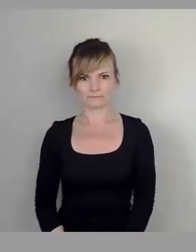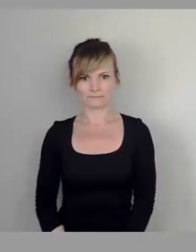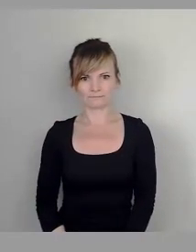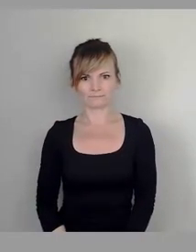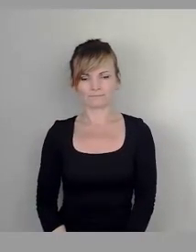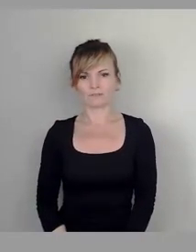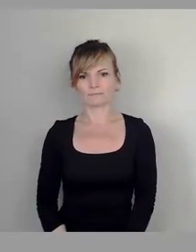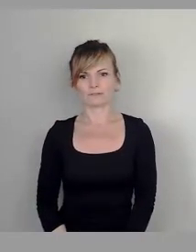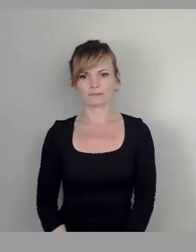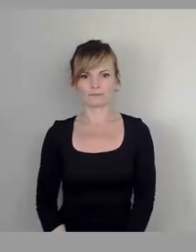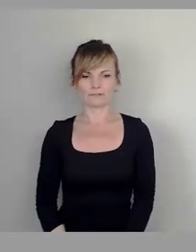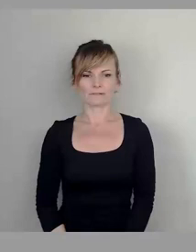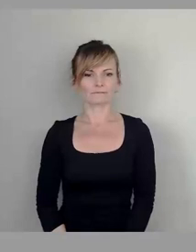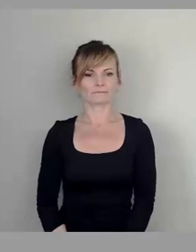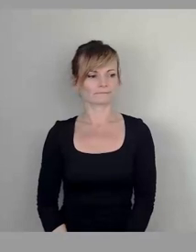Eben.